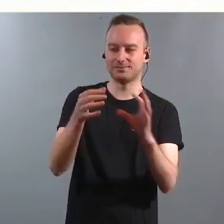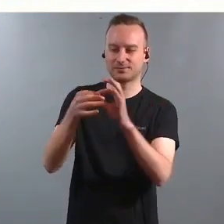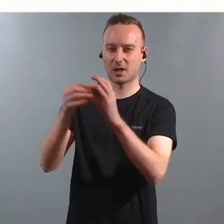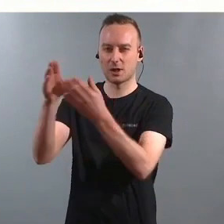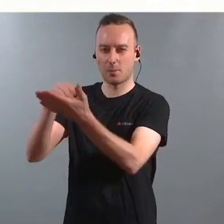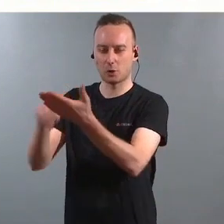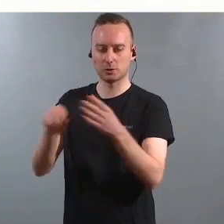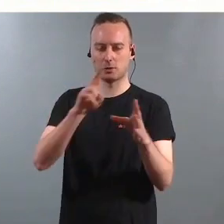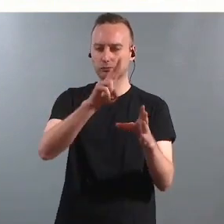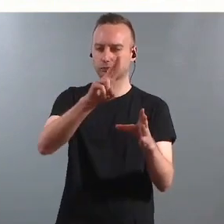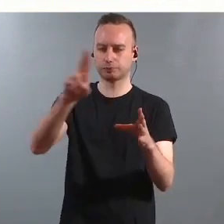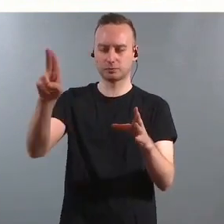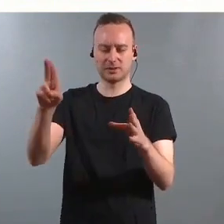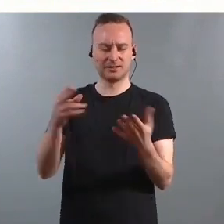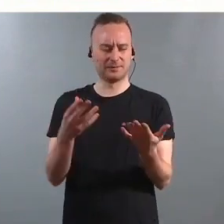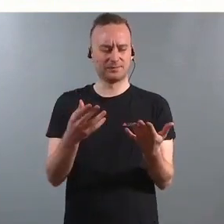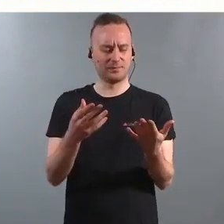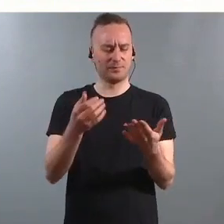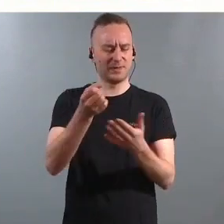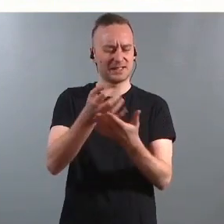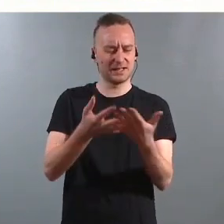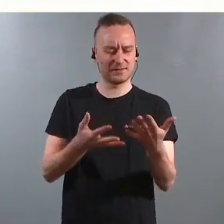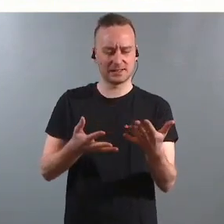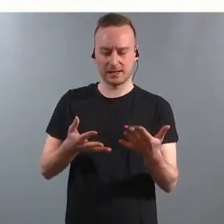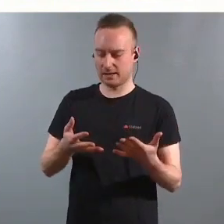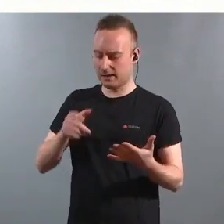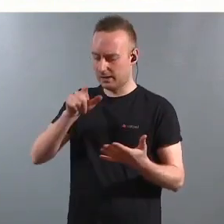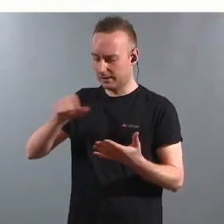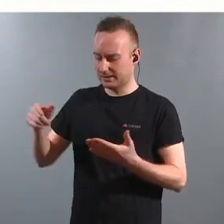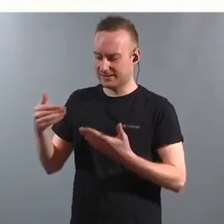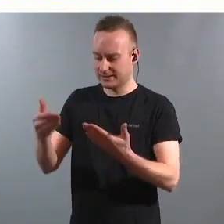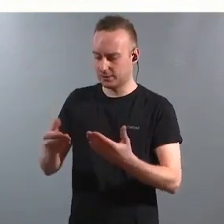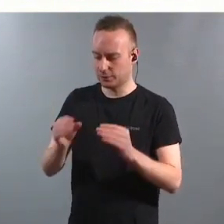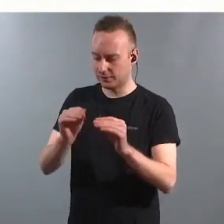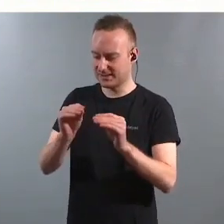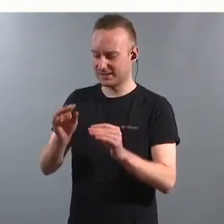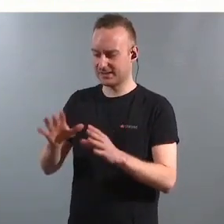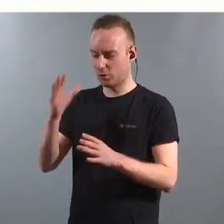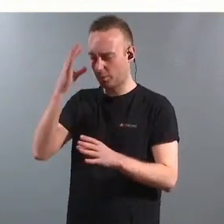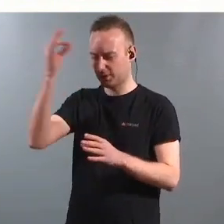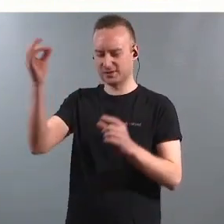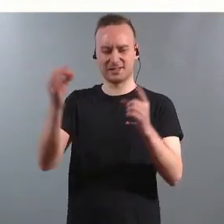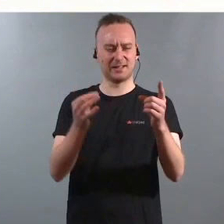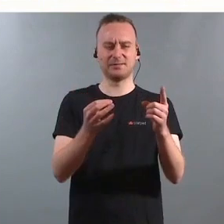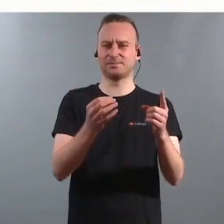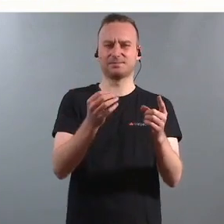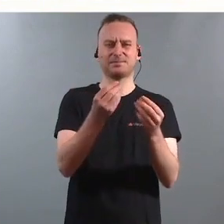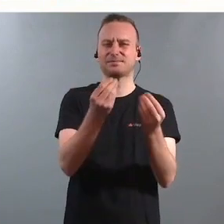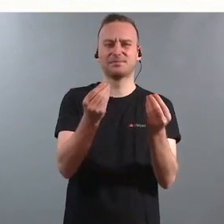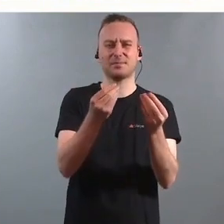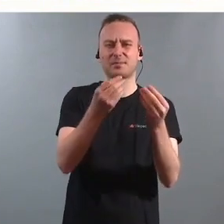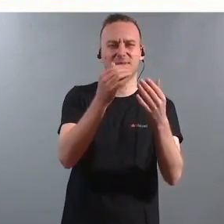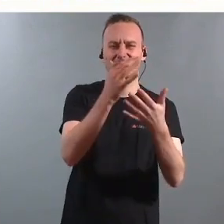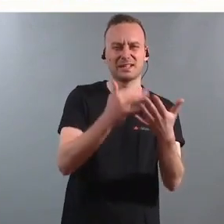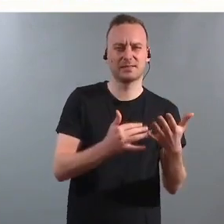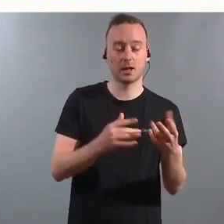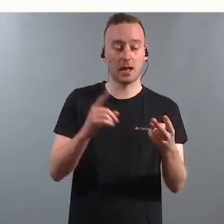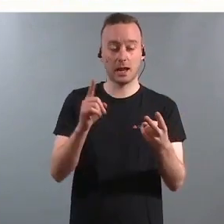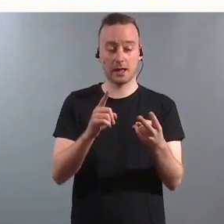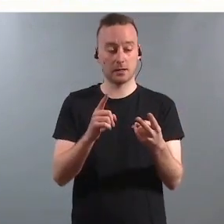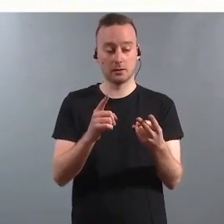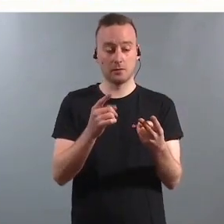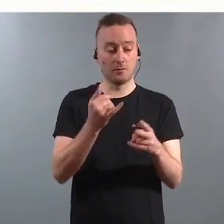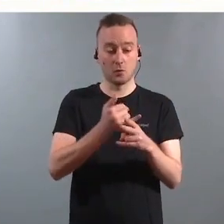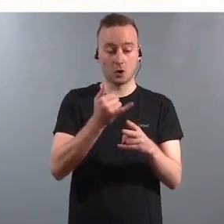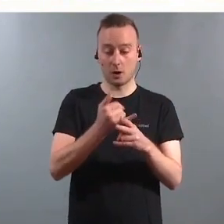vage beskrivelser av hva slags kompetanse de som skulle gi undervisningen måtte ha, og heller ikke noe annet enn stikkord om hvordan undervisningen skulle legges opp.